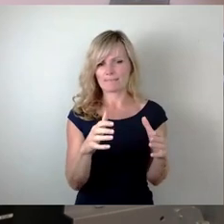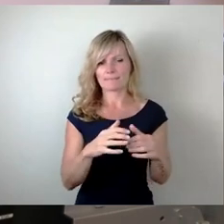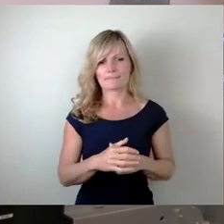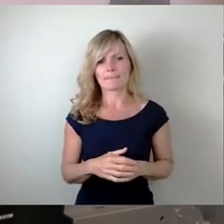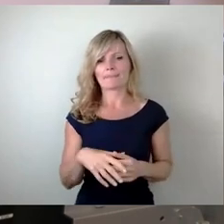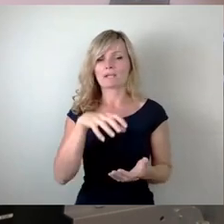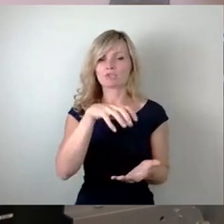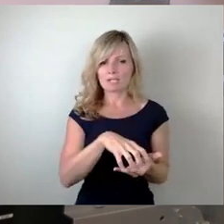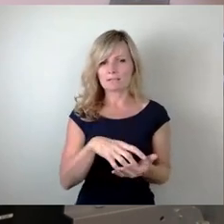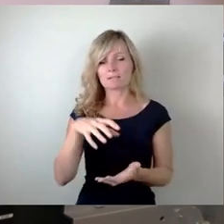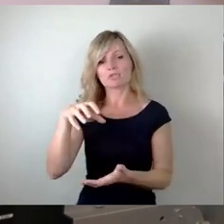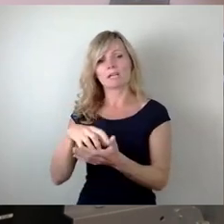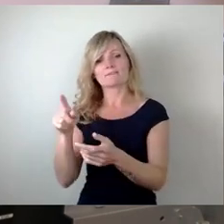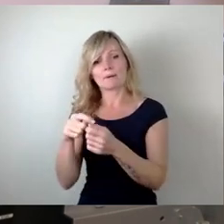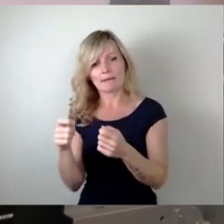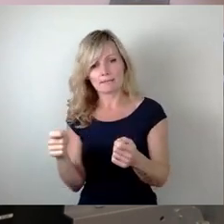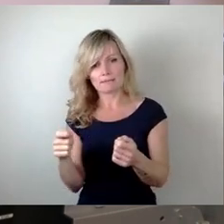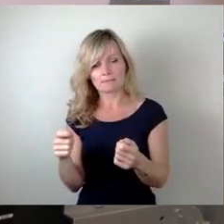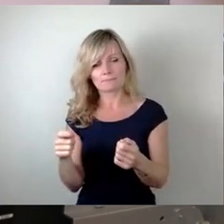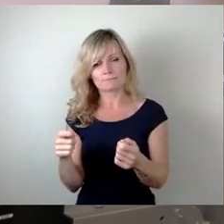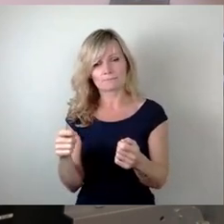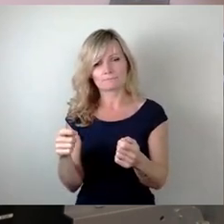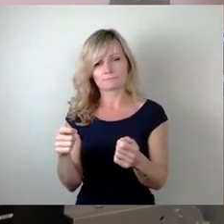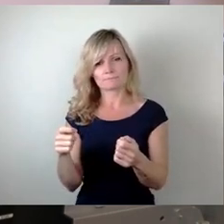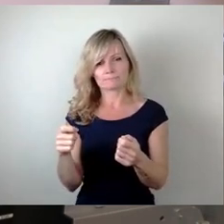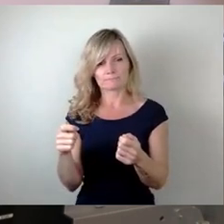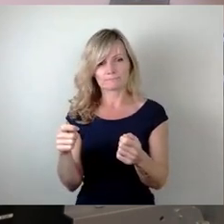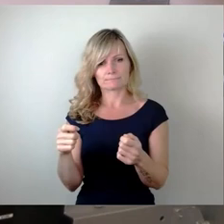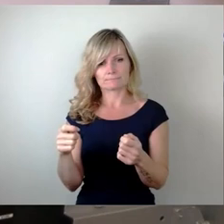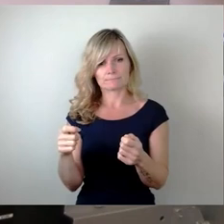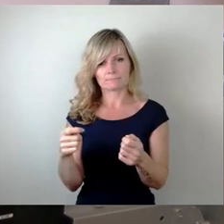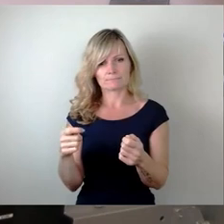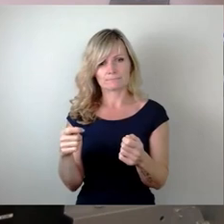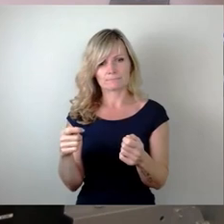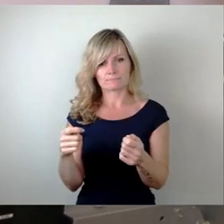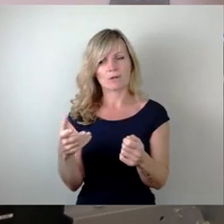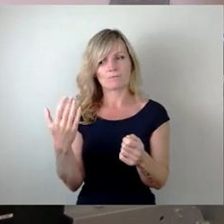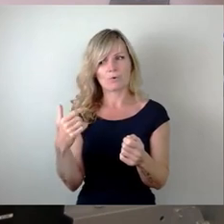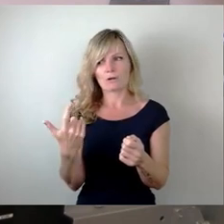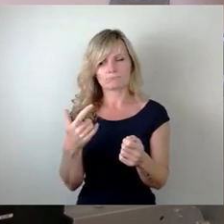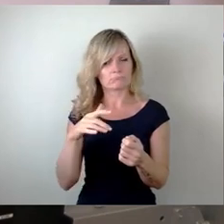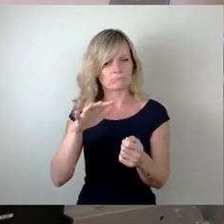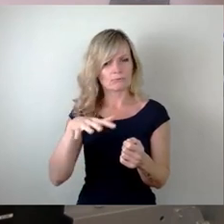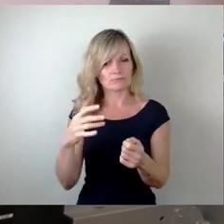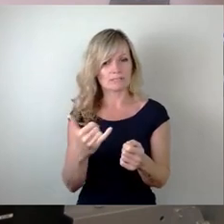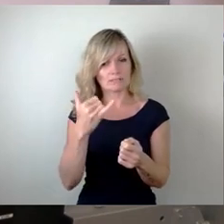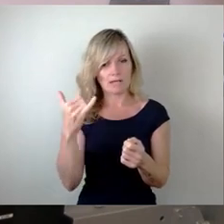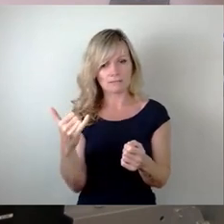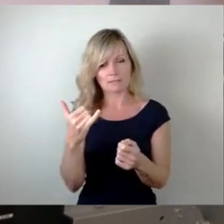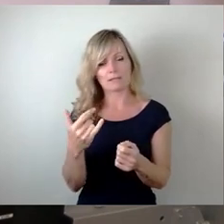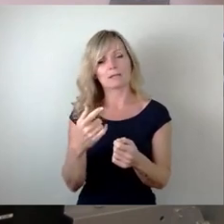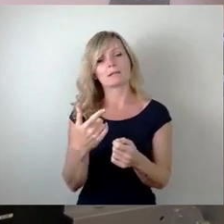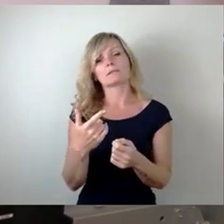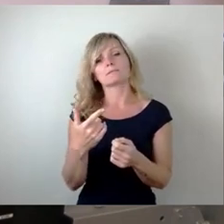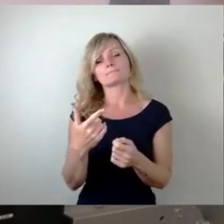vor 15 Jahren an einer Verwertungsaktion des Freistaates